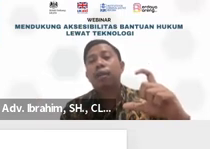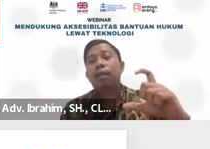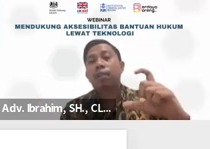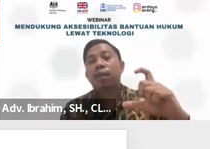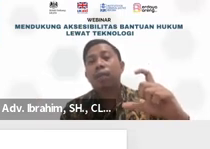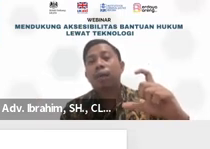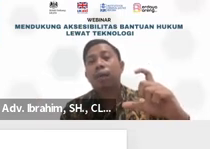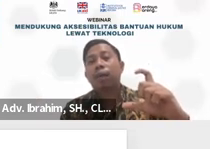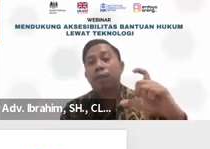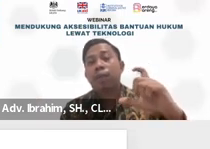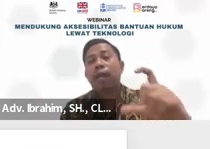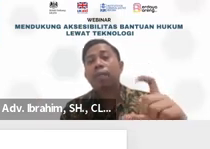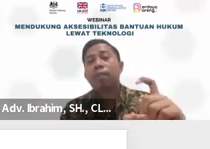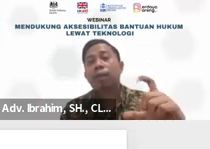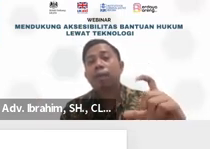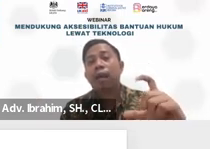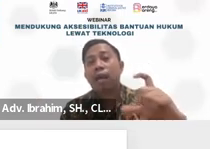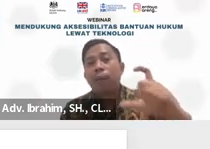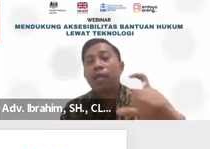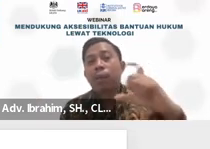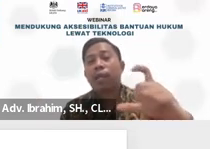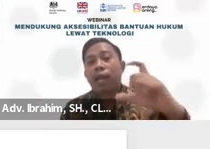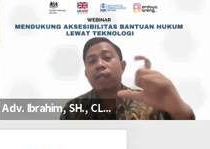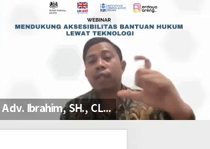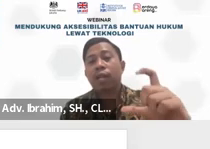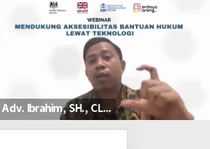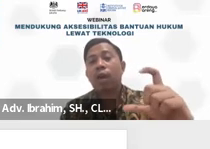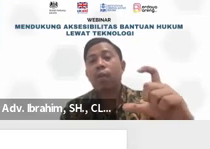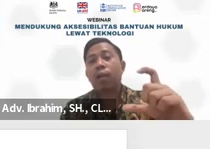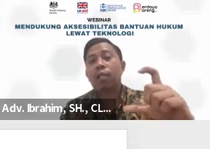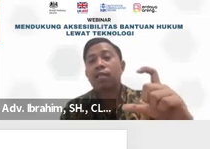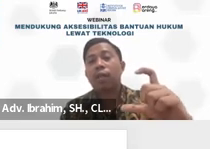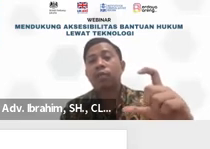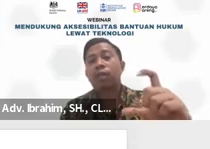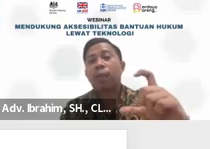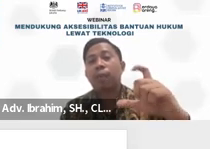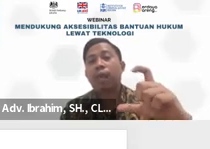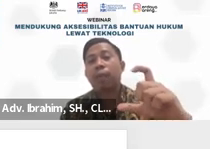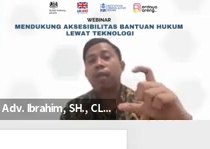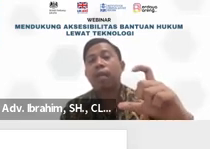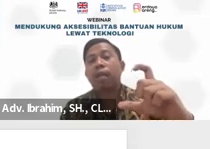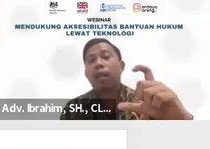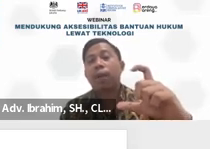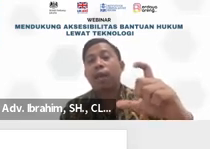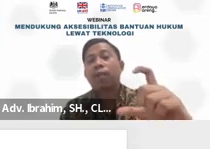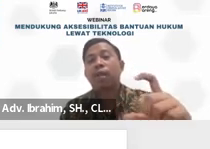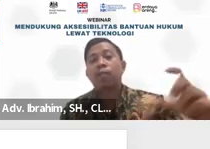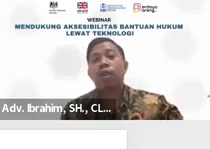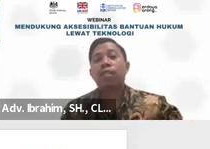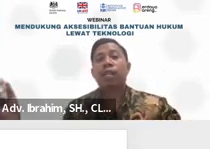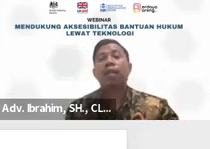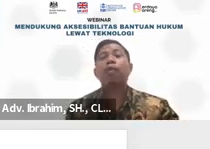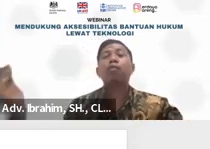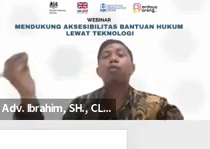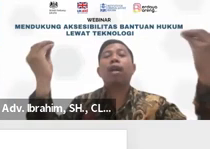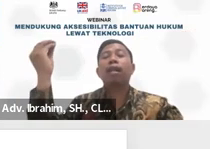kami lebih dalam ada menanjemen kasus atau ada menanjemen suspensus dalam penanganan itu jadi